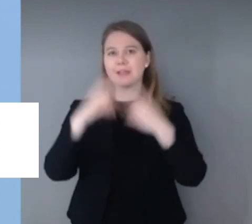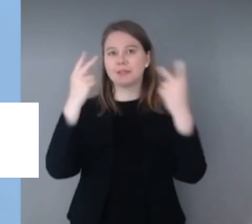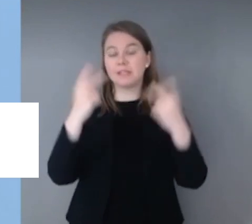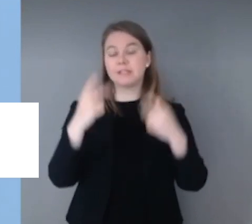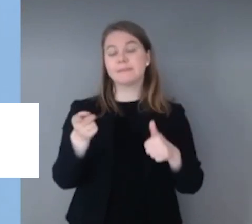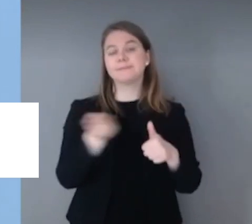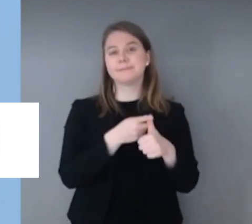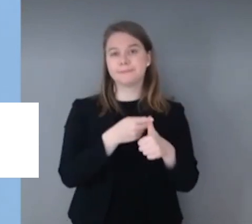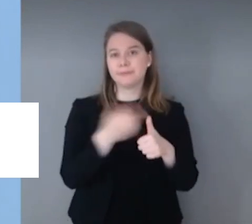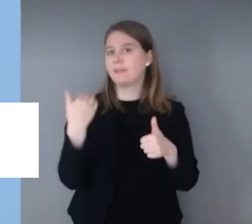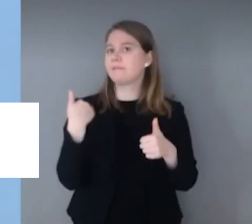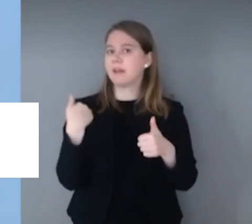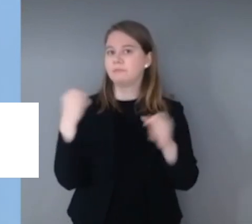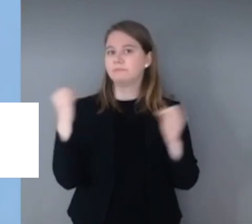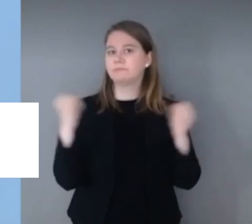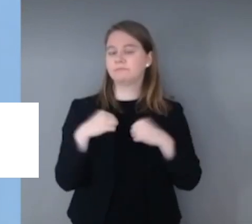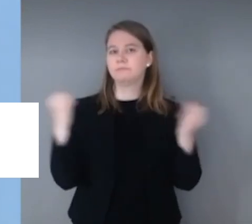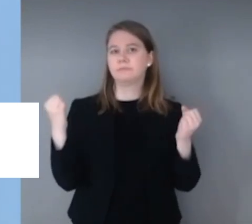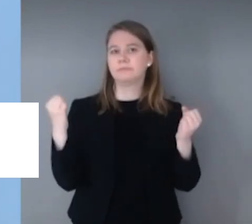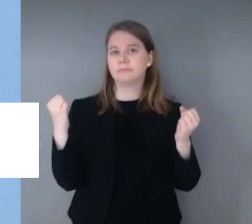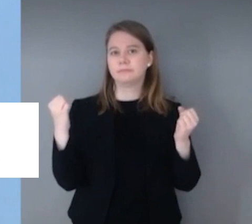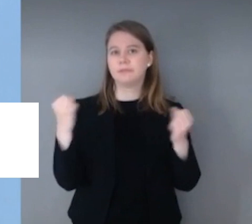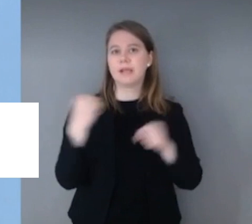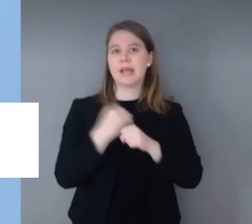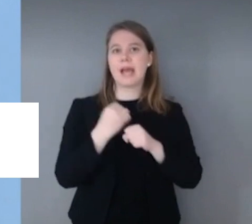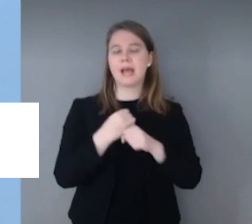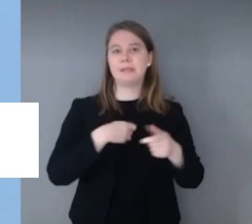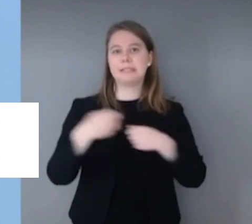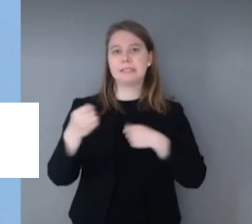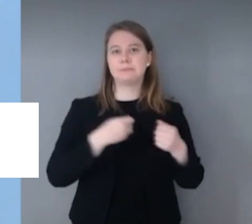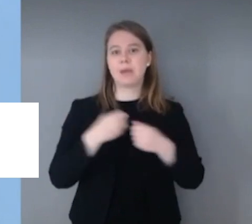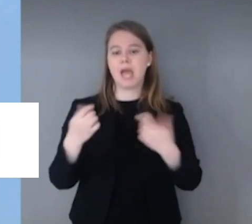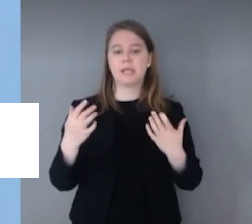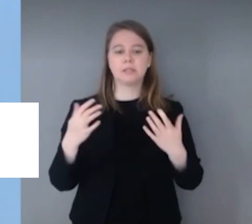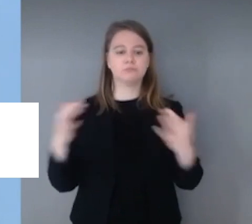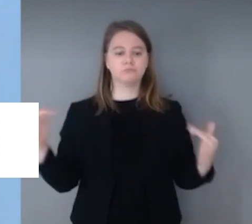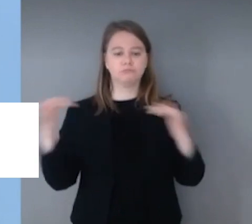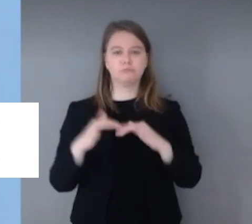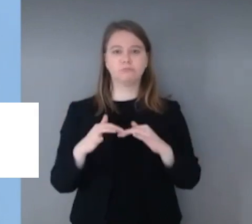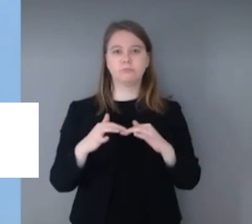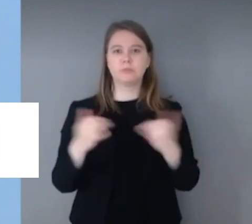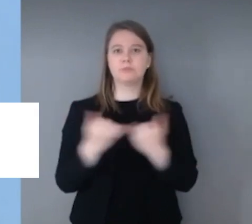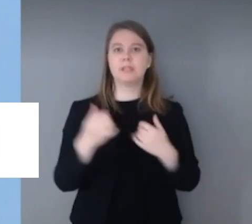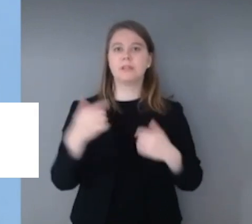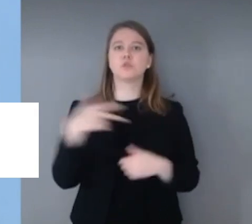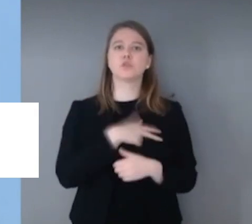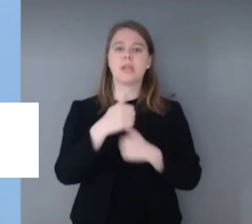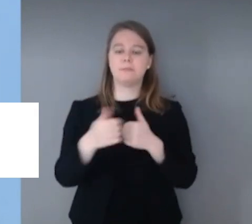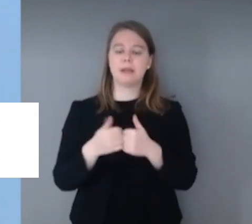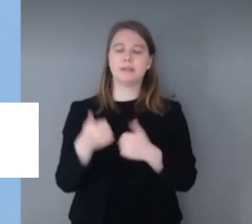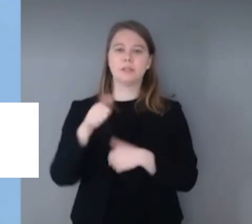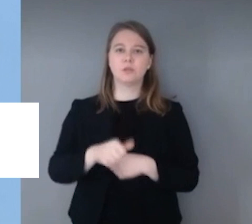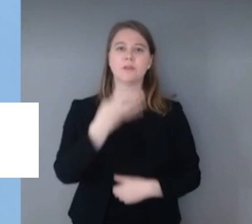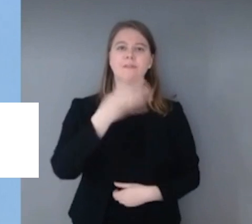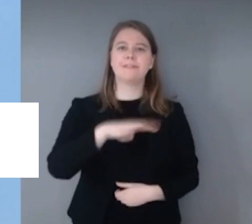wurde festgelegt, dass dieser Arbeitsmarktgipfel mit Sozialpartnern quartalsmäßig stattfinden soll, um gerade in dieser